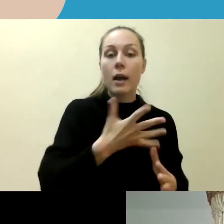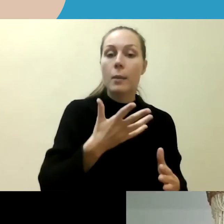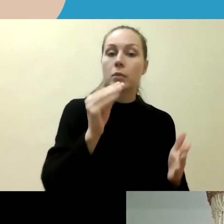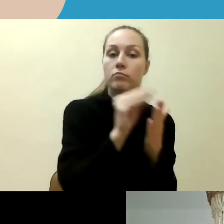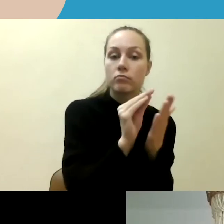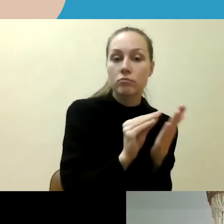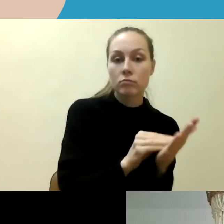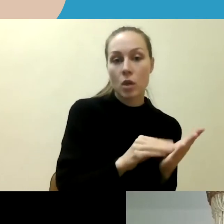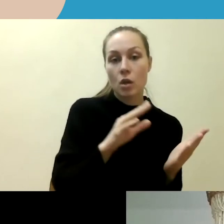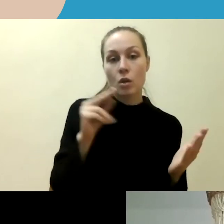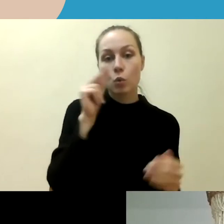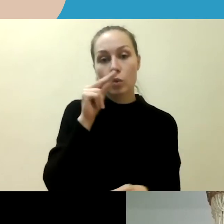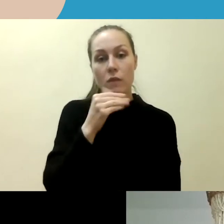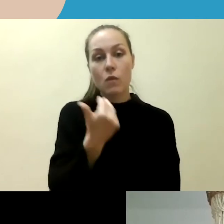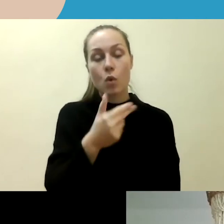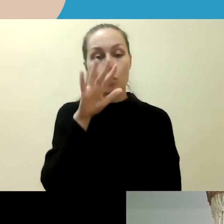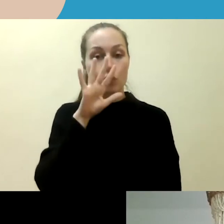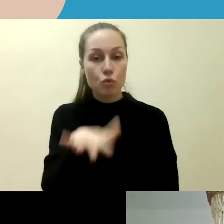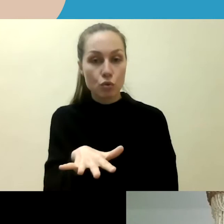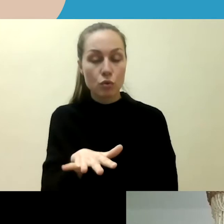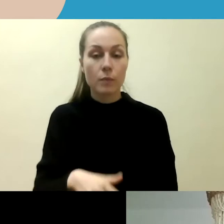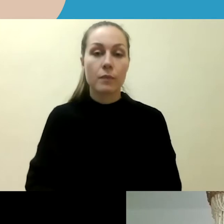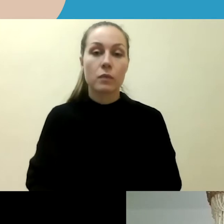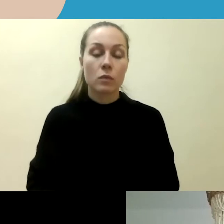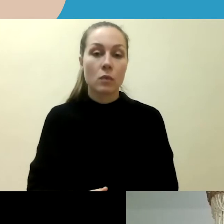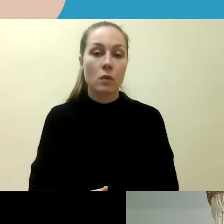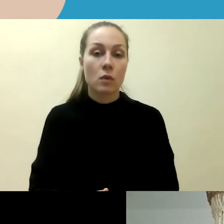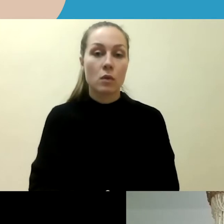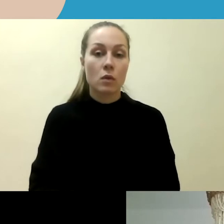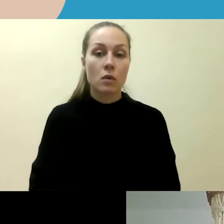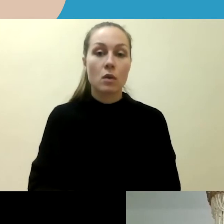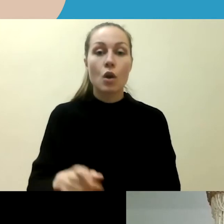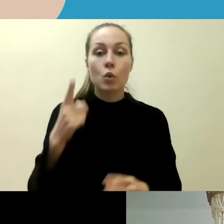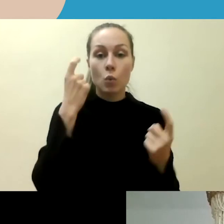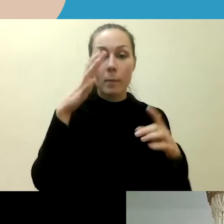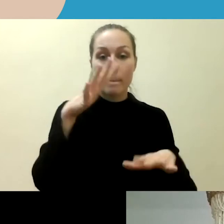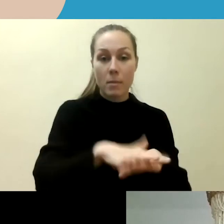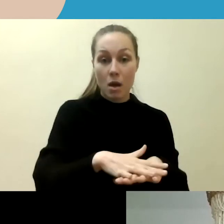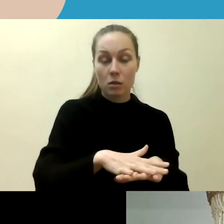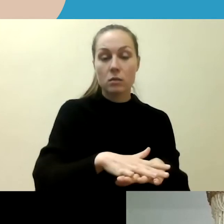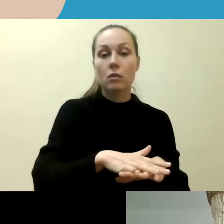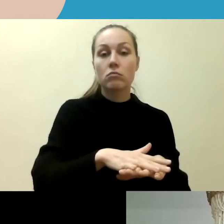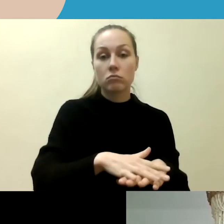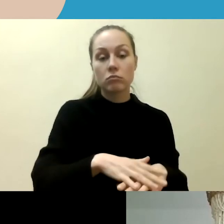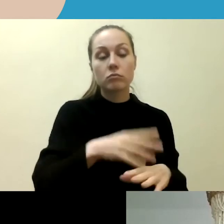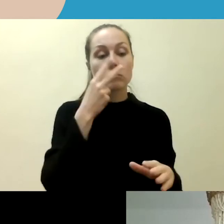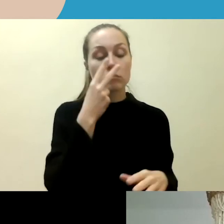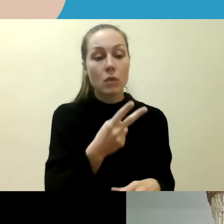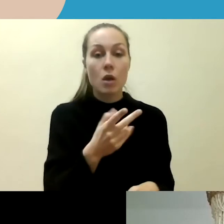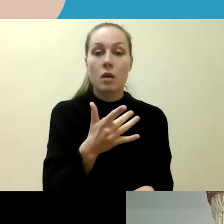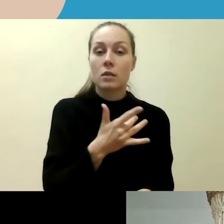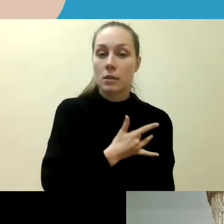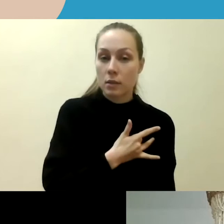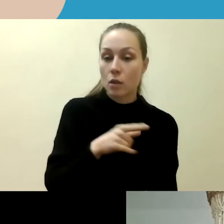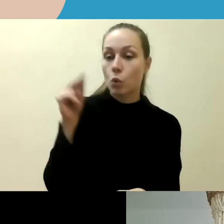jiems atsiverus duombazai ir jiems kilus įtarimui, kad vyksta